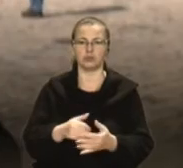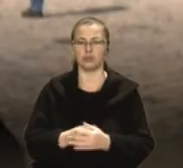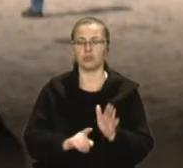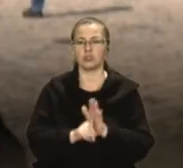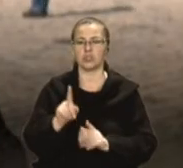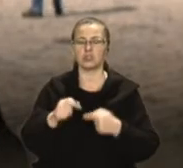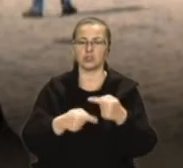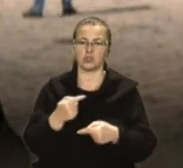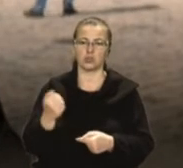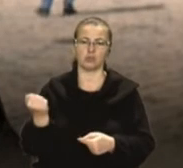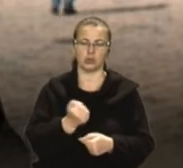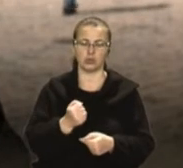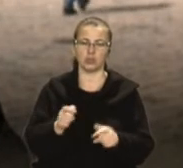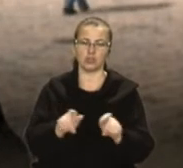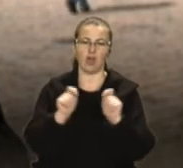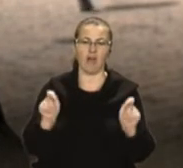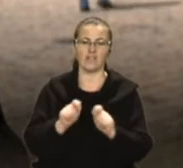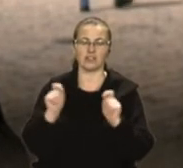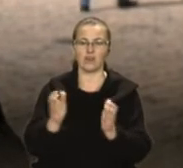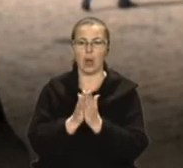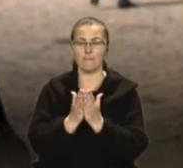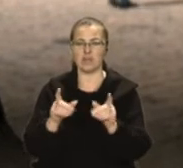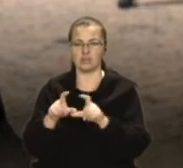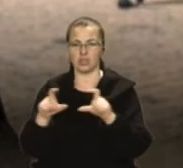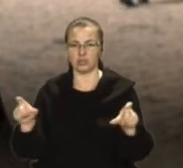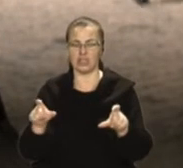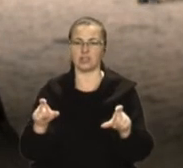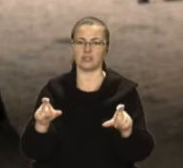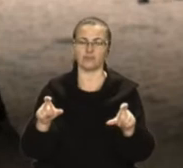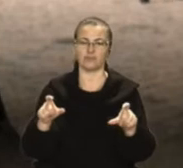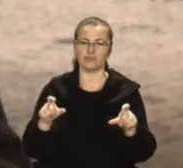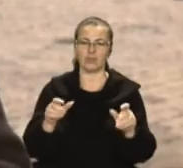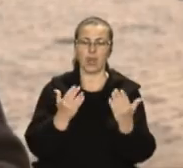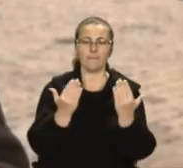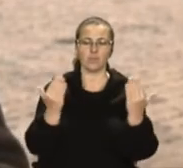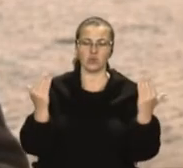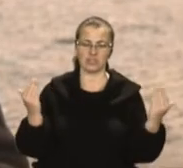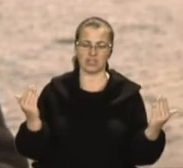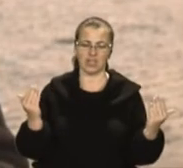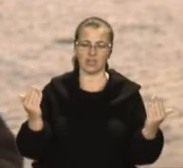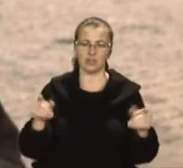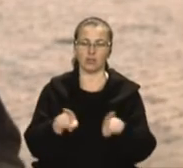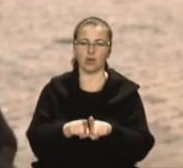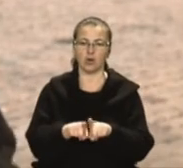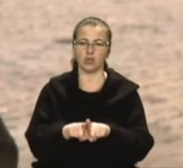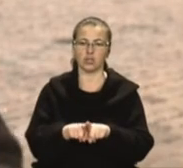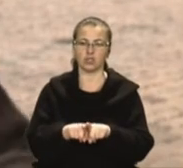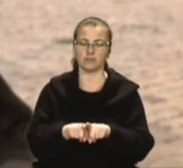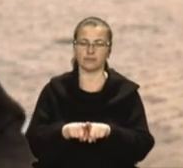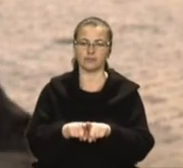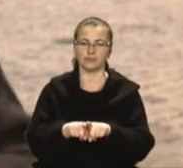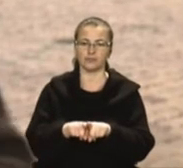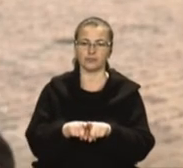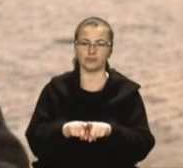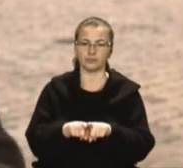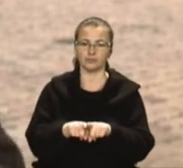тижня мають бути відкриті бібліотеки, мають бути відкриті музеї. Також з точки зору